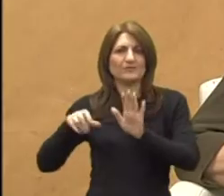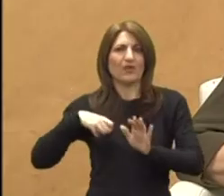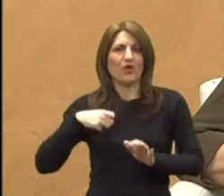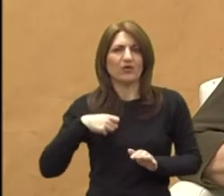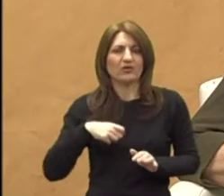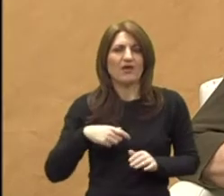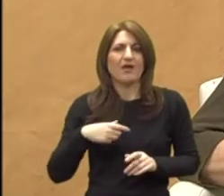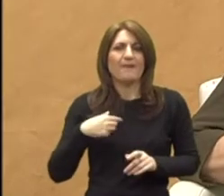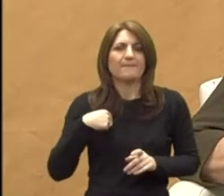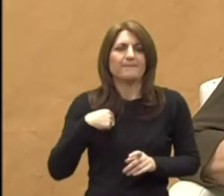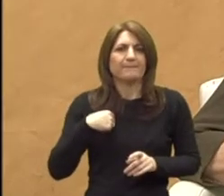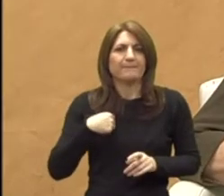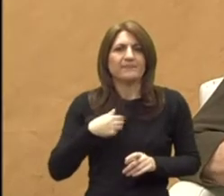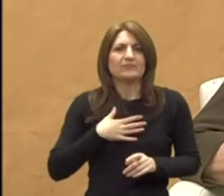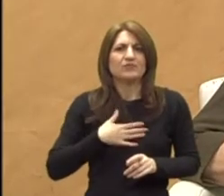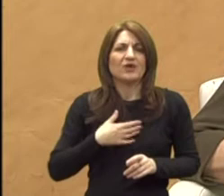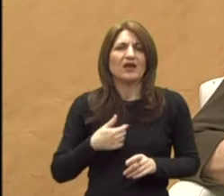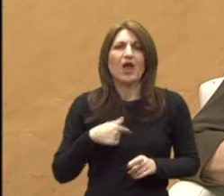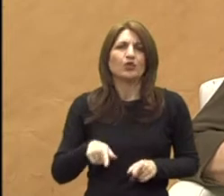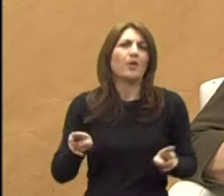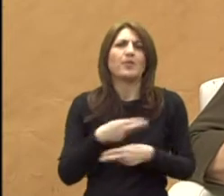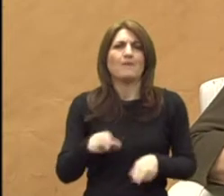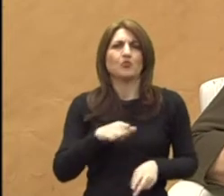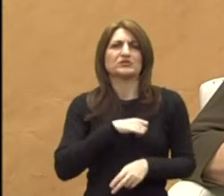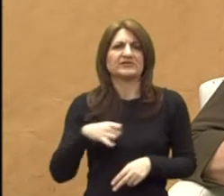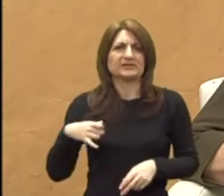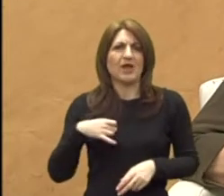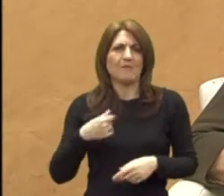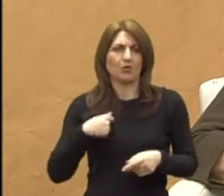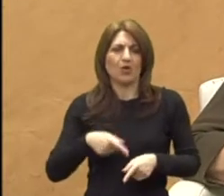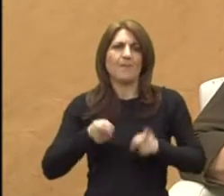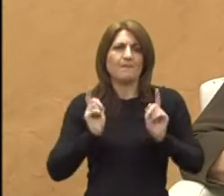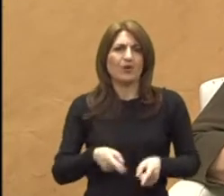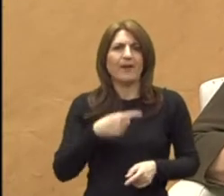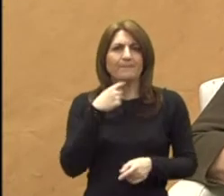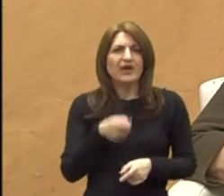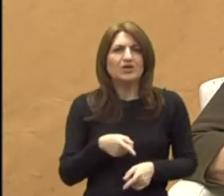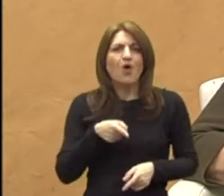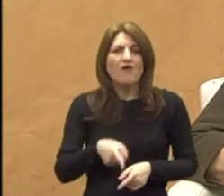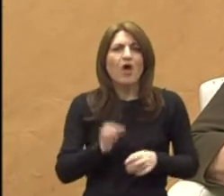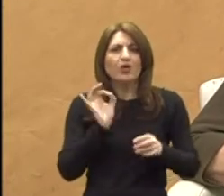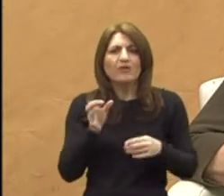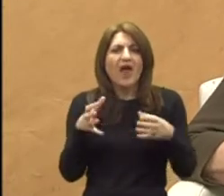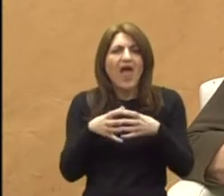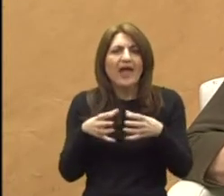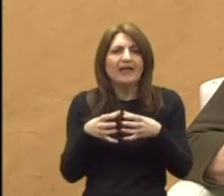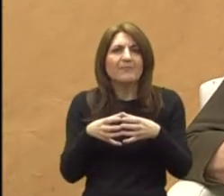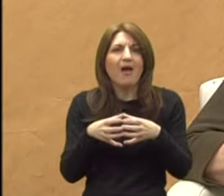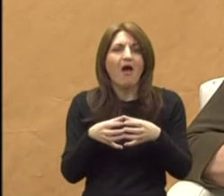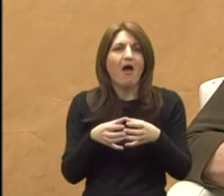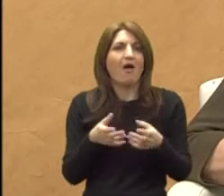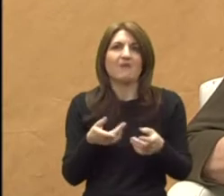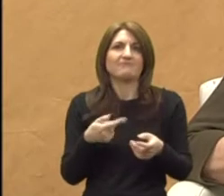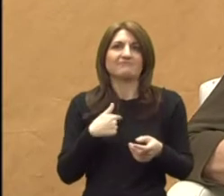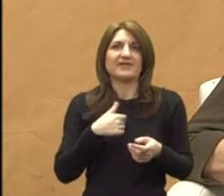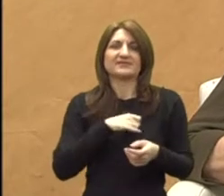smo nastojali, ja to ne bih mogla sama, to isto moram naglasiti da nije ovako dobra ekipa. Mi to ne bi smo